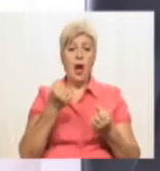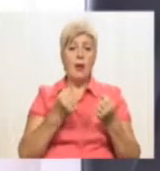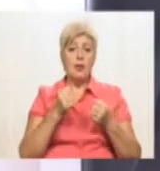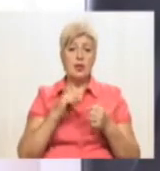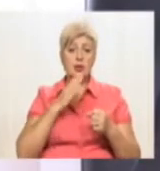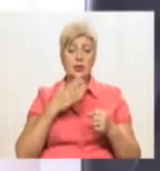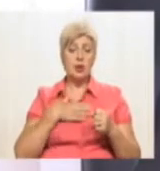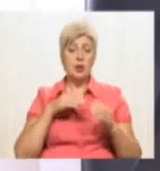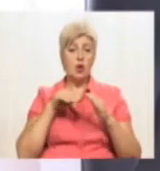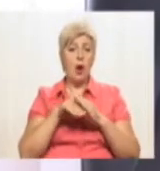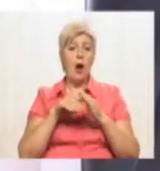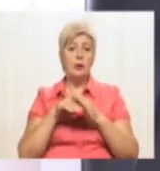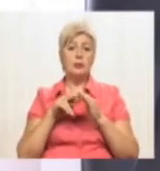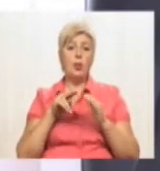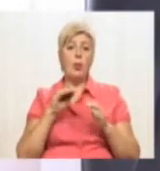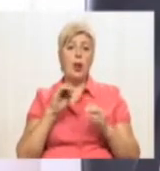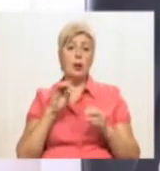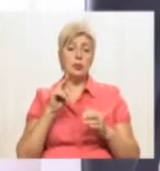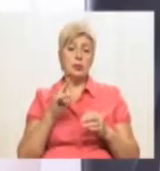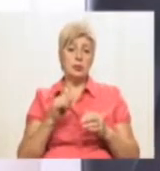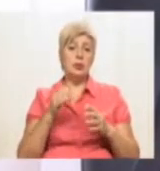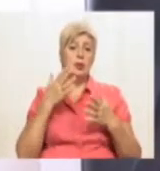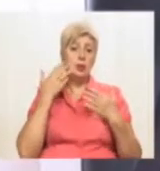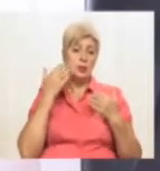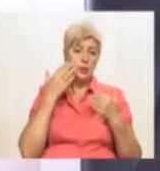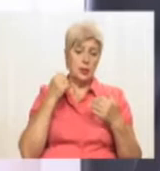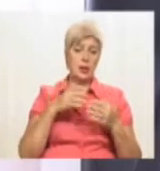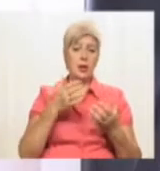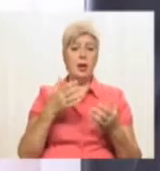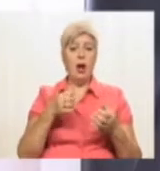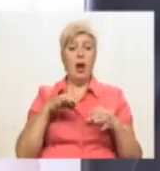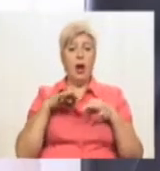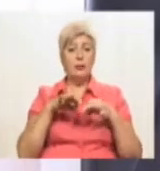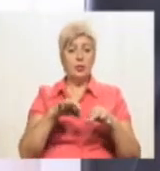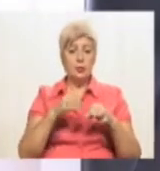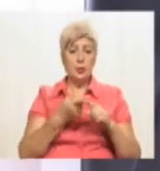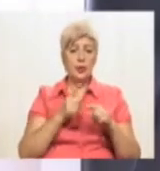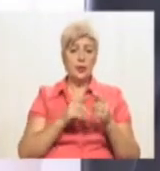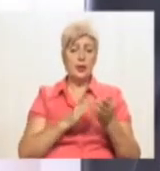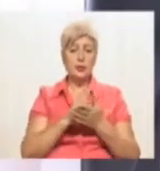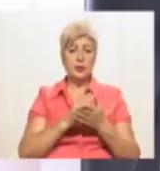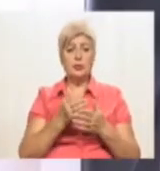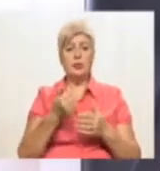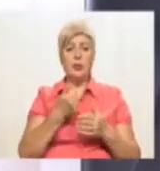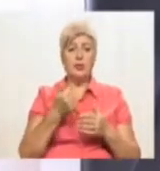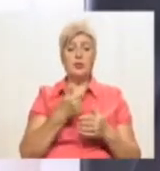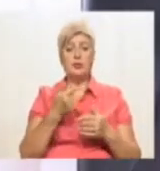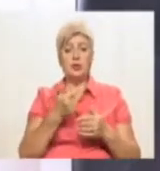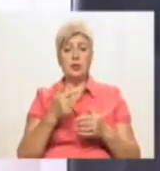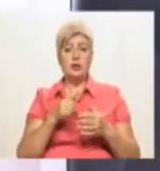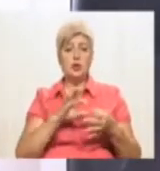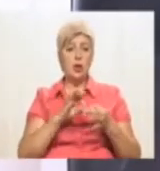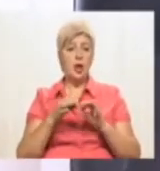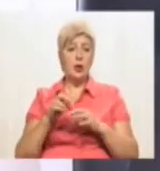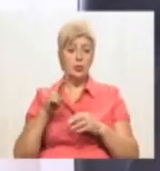тобто ще й звичайні легкові автомобілі, які обслуговують первичну та вторичну ланку медицини